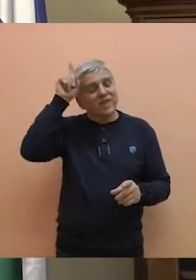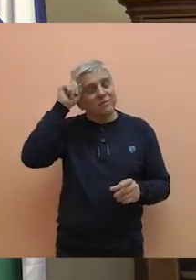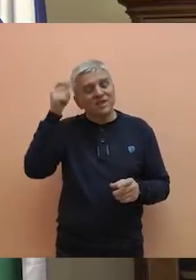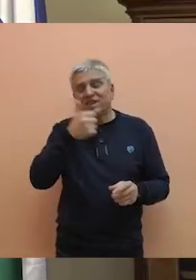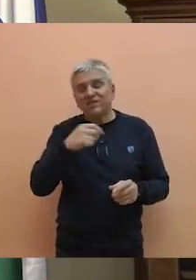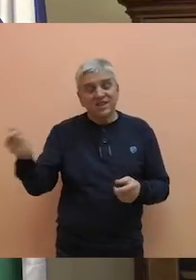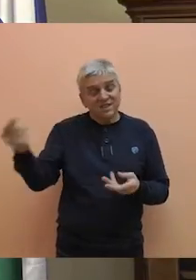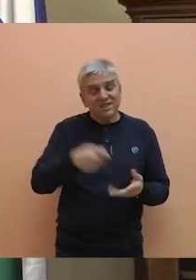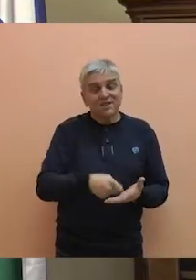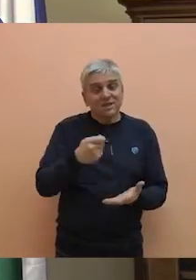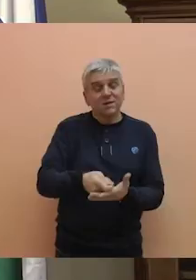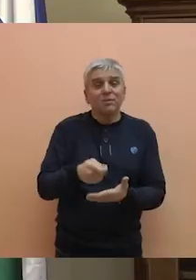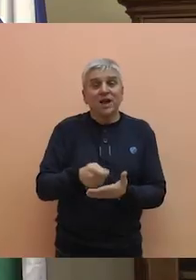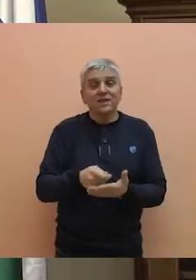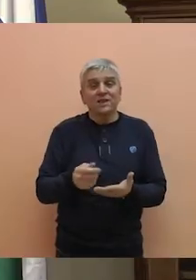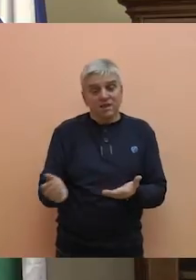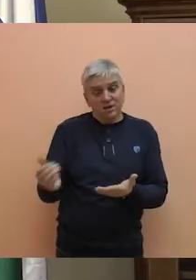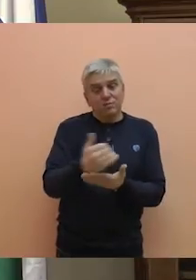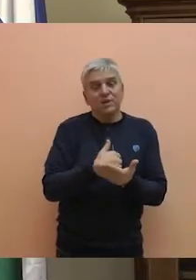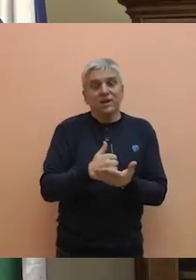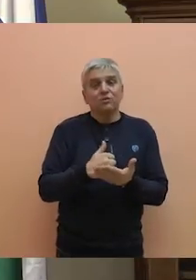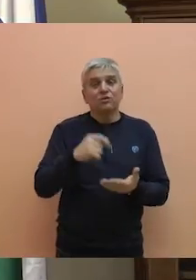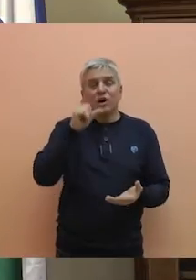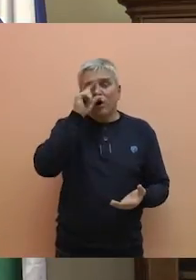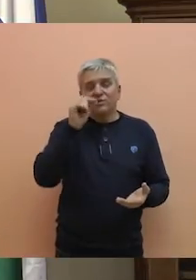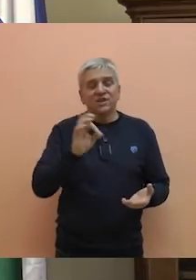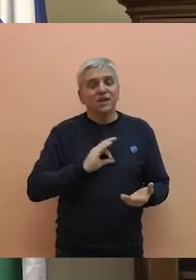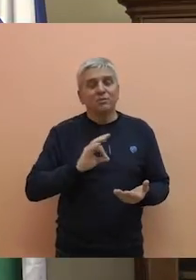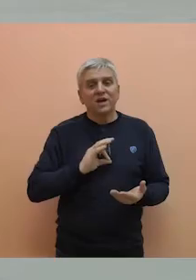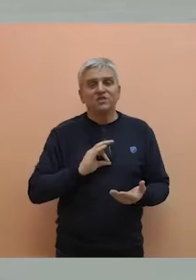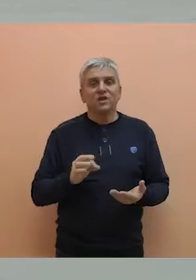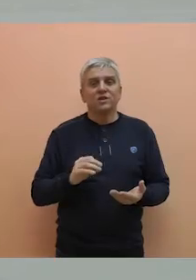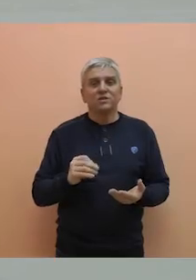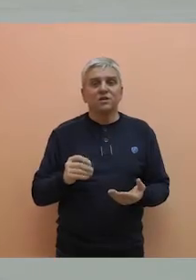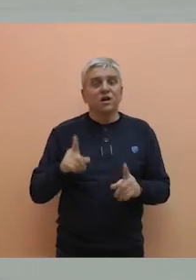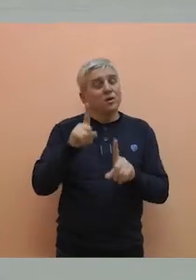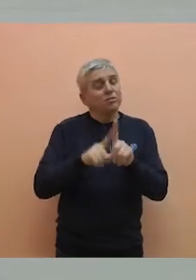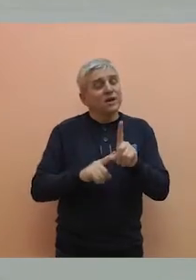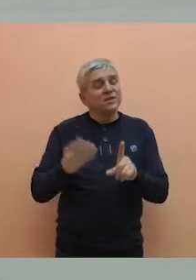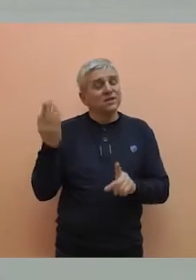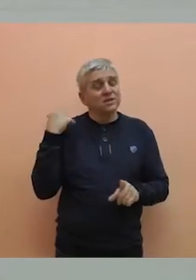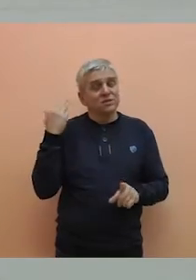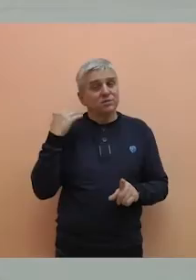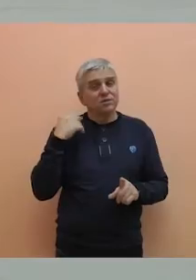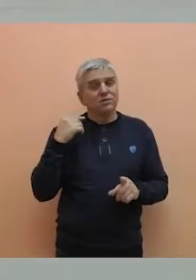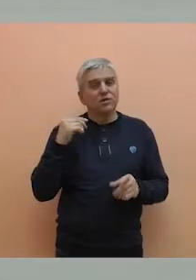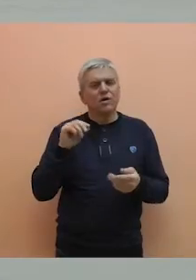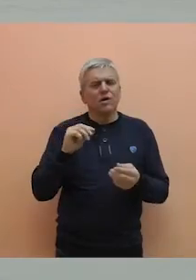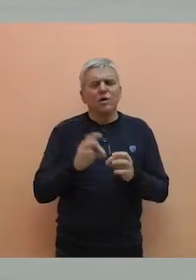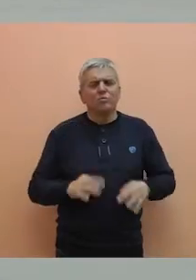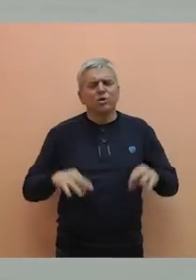platili i time je direktno ostvaren prihod u budžet opštine Bečaj. U toku prošlog meseca delegacija